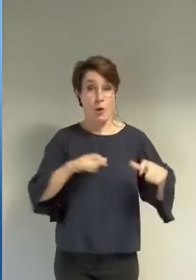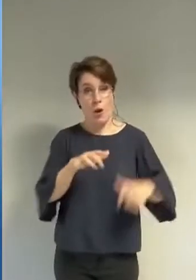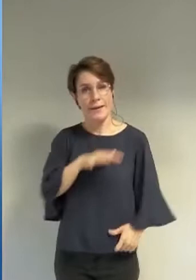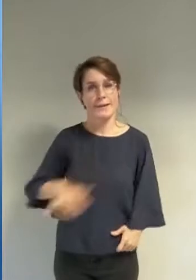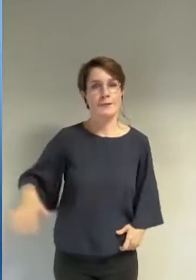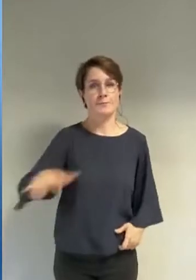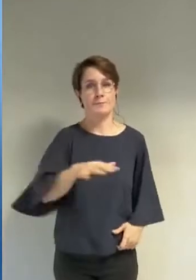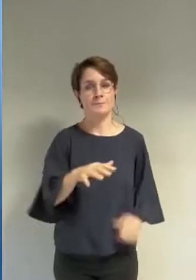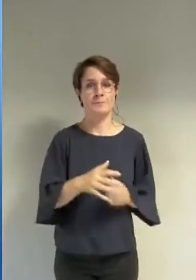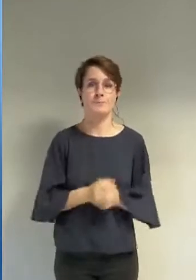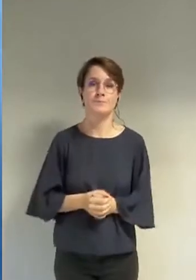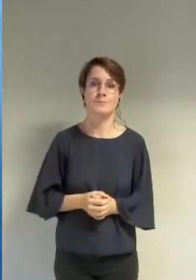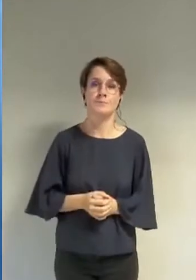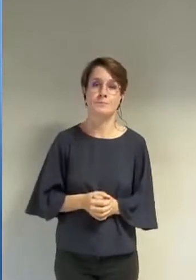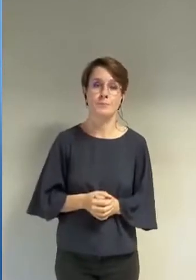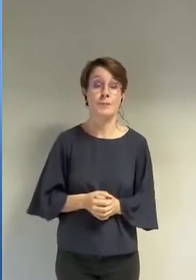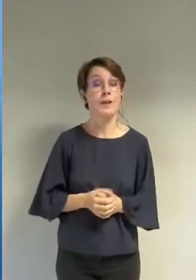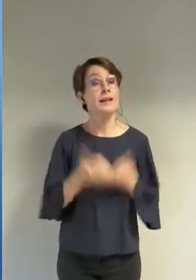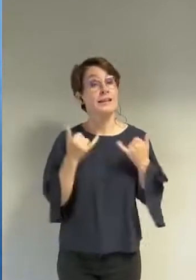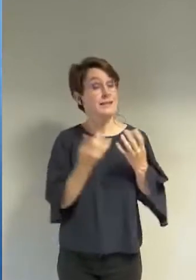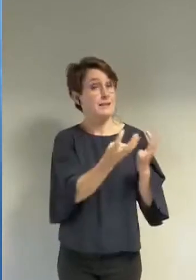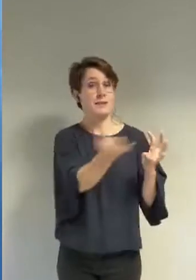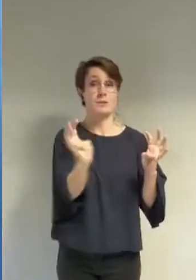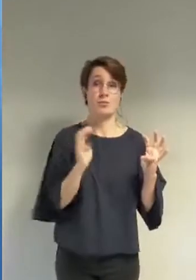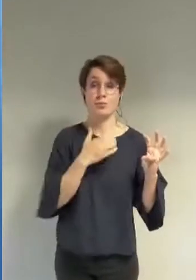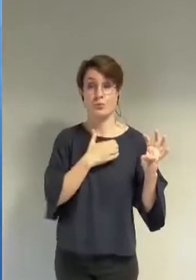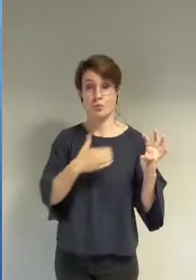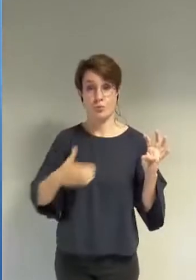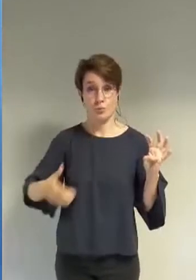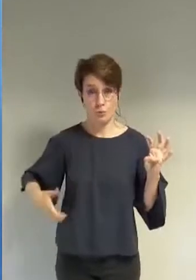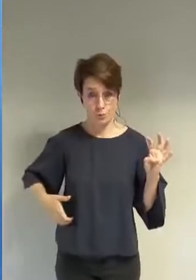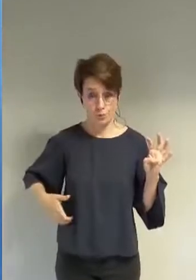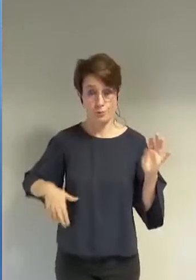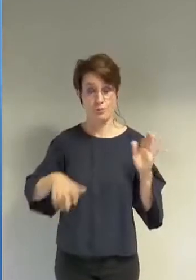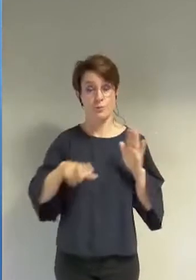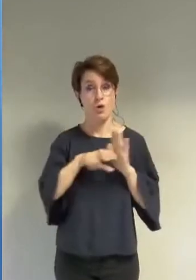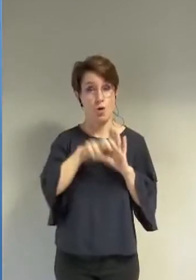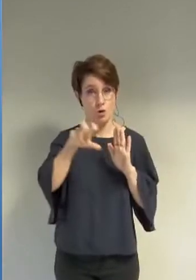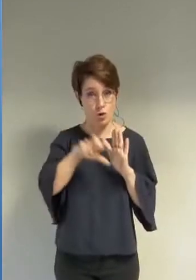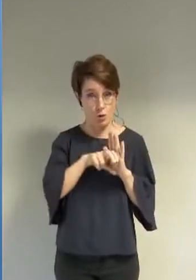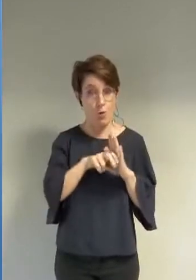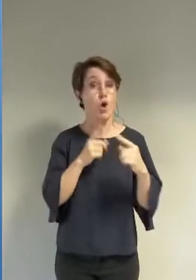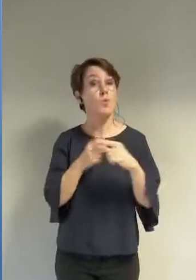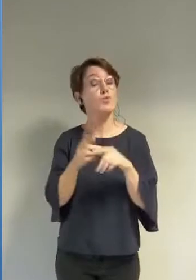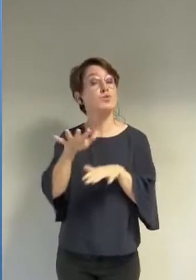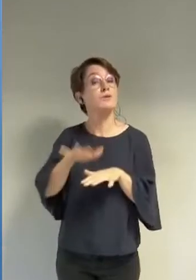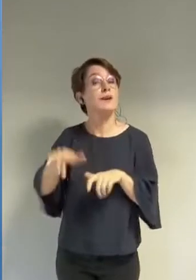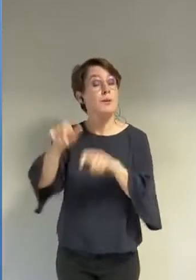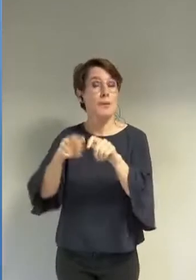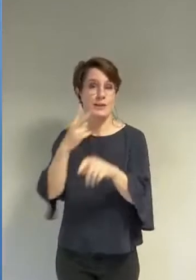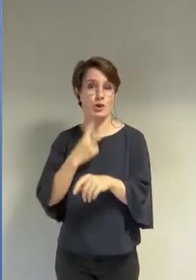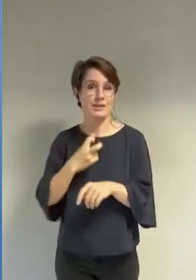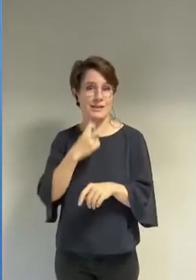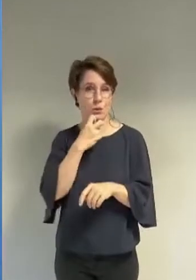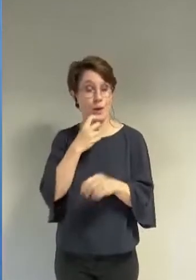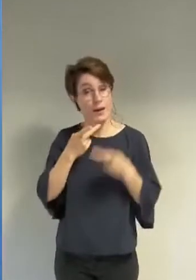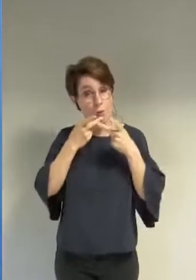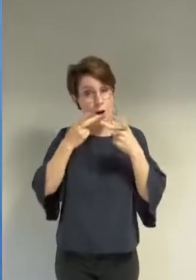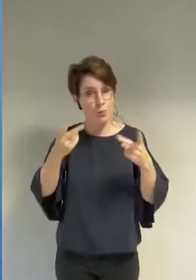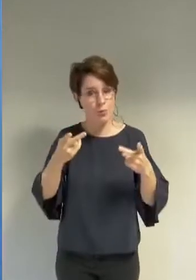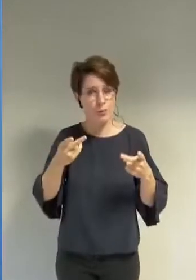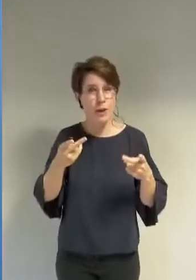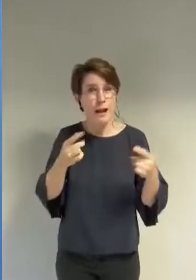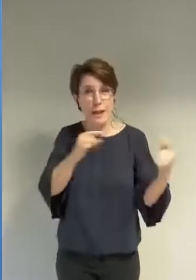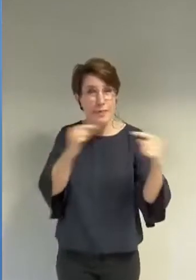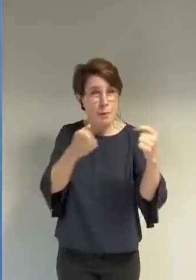Je tiens à partager avec vous, membres du Conseil municipal de Grenoble et avec les grenobloises et grenoblois, ma consternation devant le débat